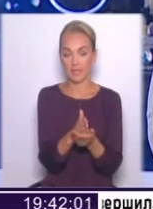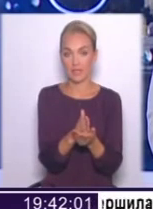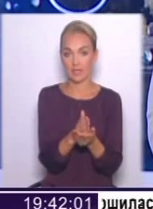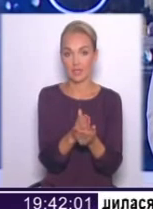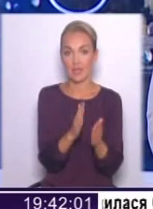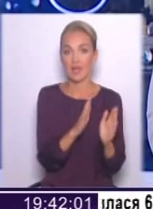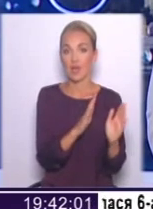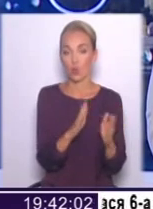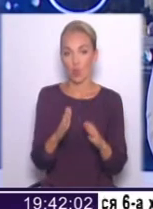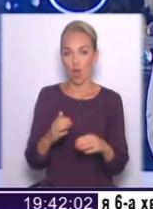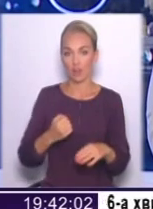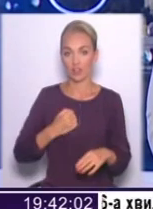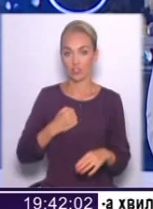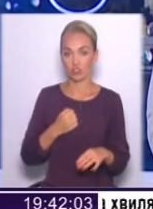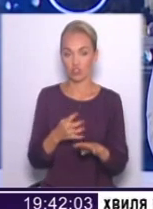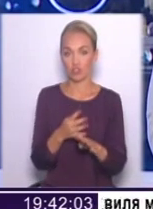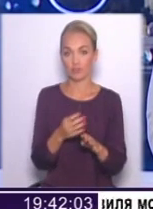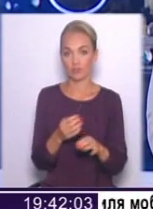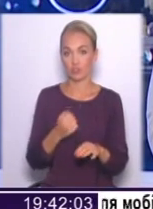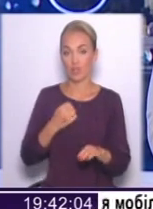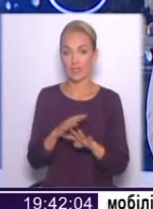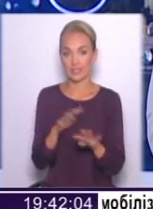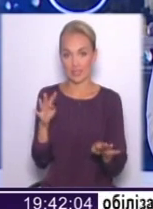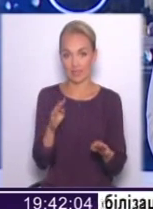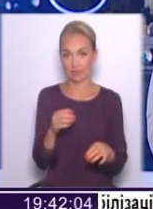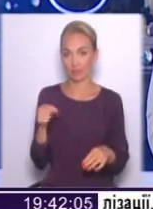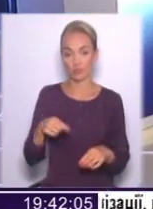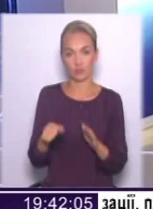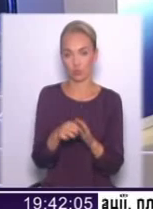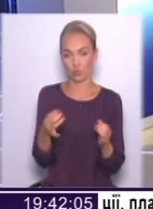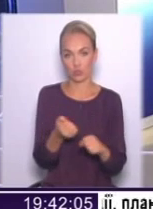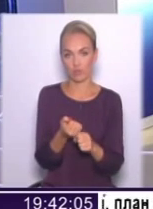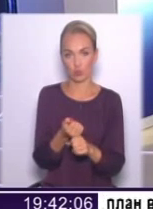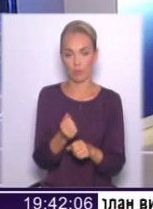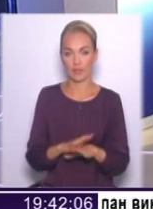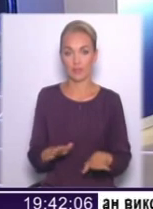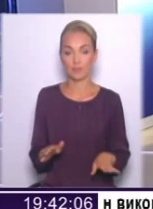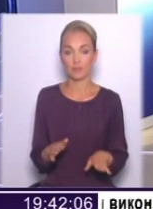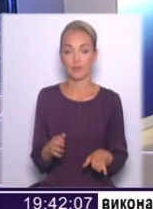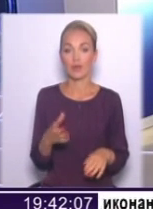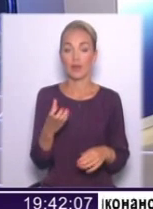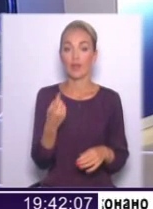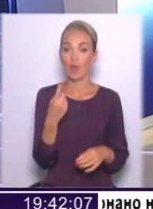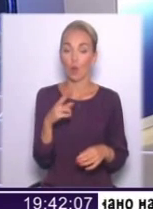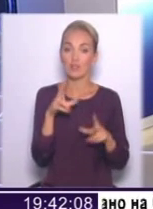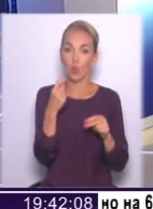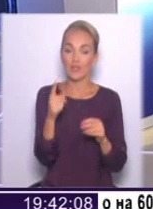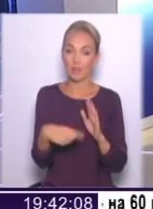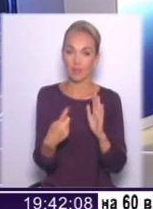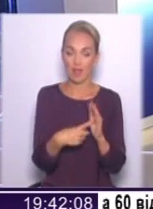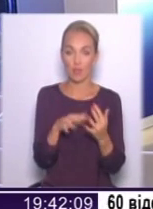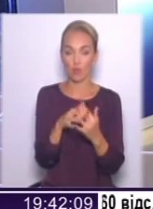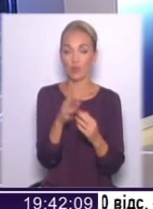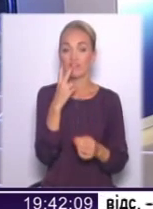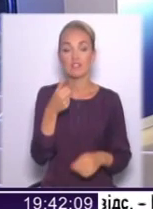частин Російської армії, бойовикам нічого не вдасться тут зробити. Є одне запитання, але я ще одне, бачите, обіцяла одне запитання про фронт. От